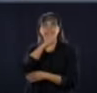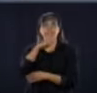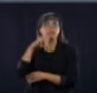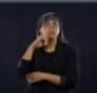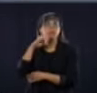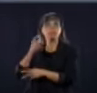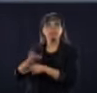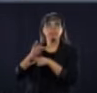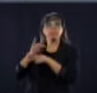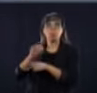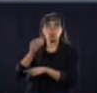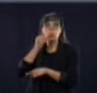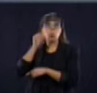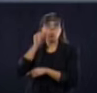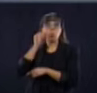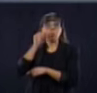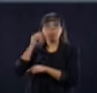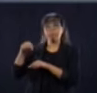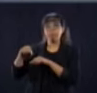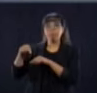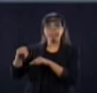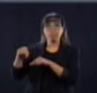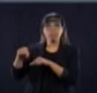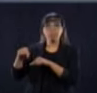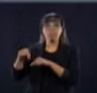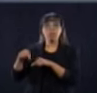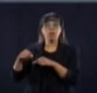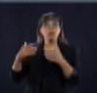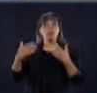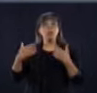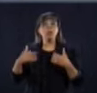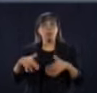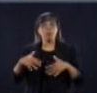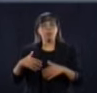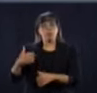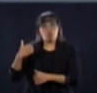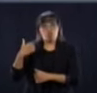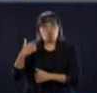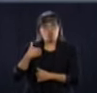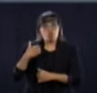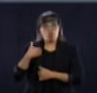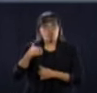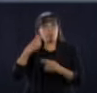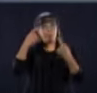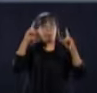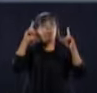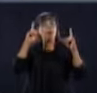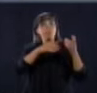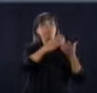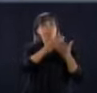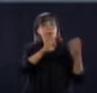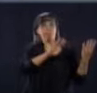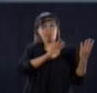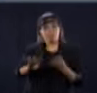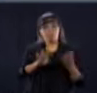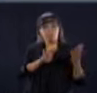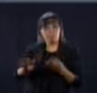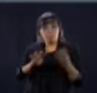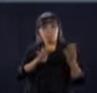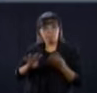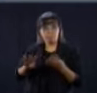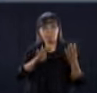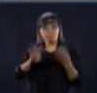dans les résidences pour aînés. Nous avons déjà reçu beaucoup de renforts et d'autres arrivent. Aujourd'hui, nous